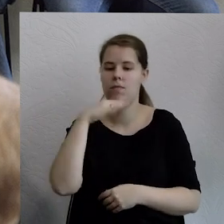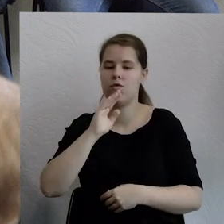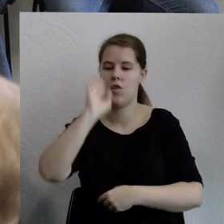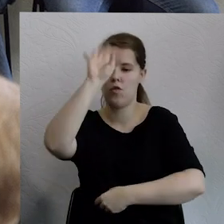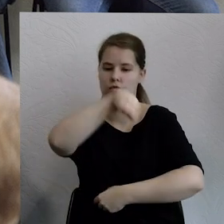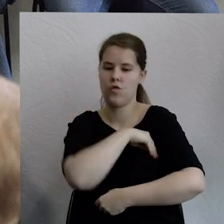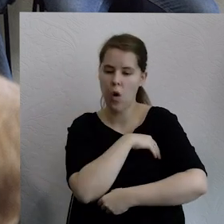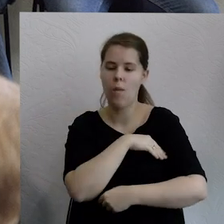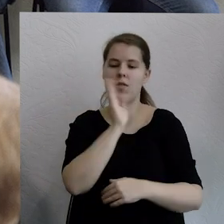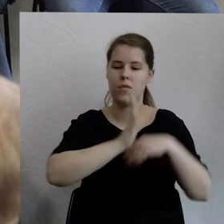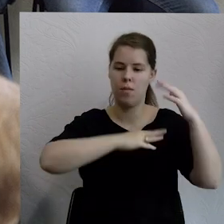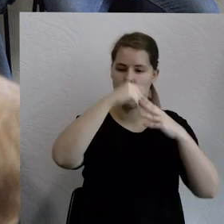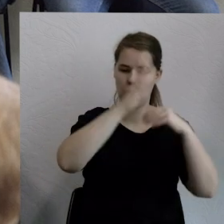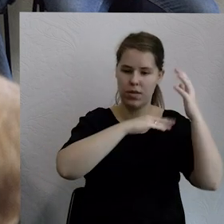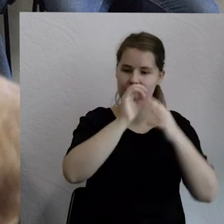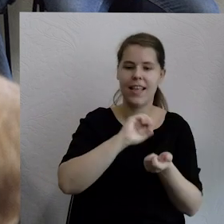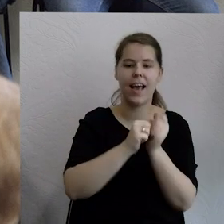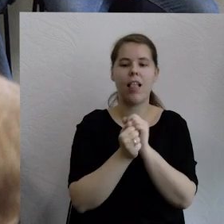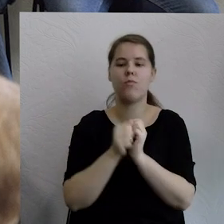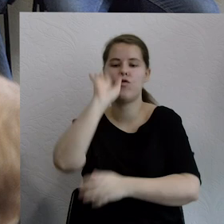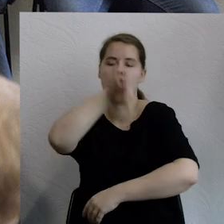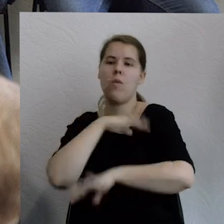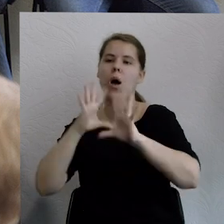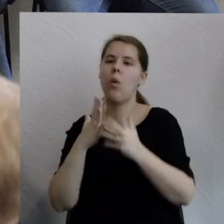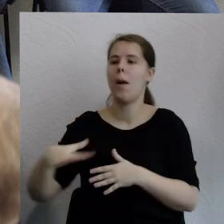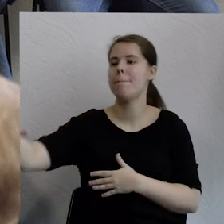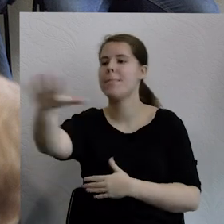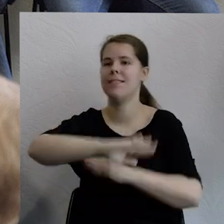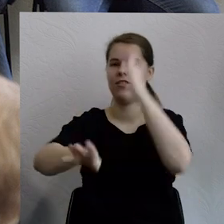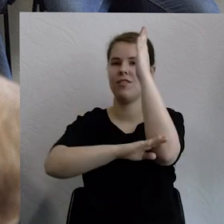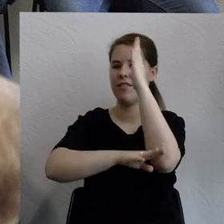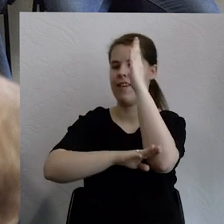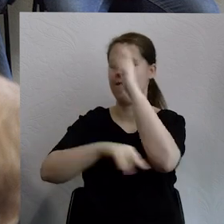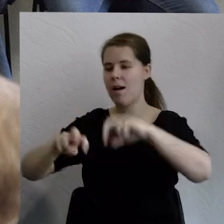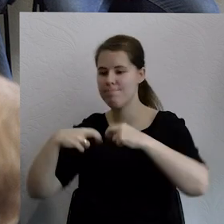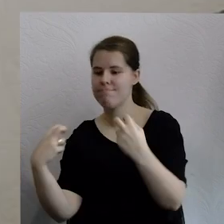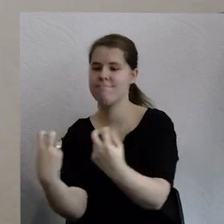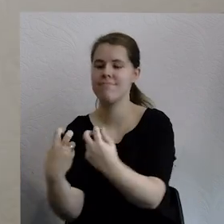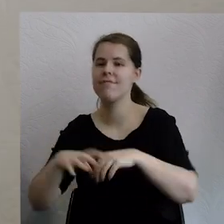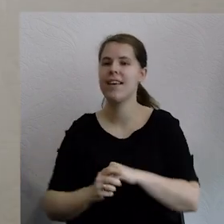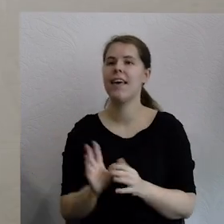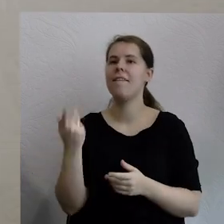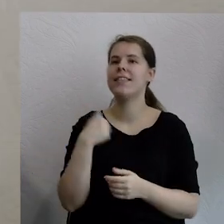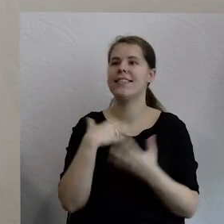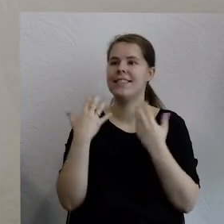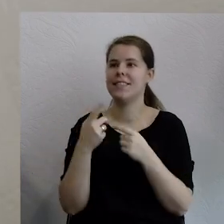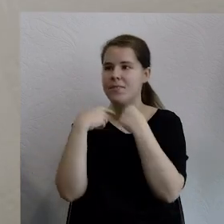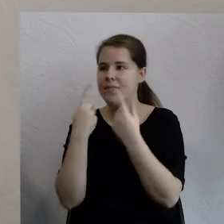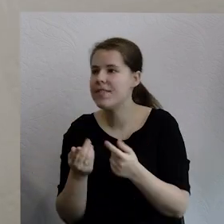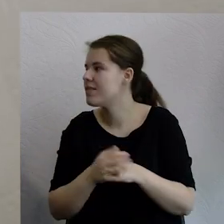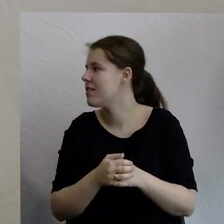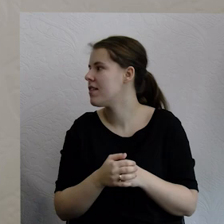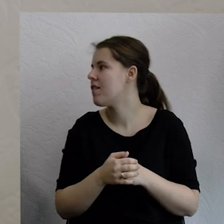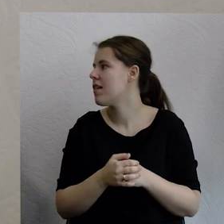młodzi ludzie, pod drzewem, więc dla mnie to trochę podzielę się swoim marzeniem, że być może w ogóle ona nie odbywa się w